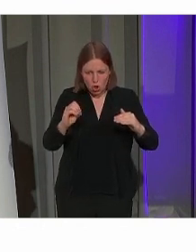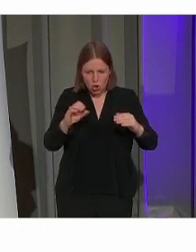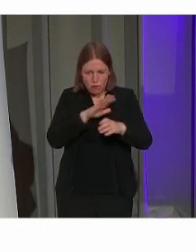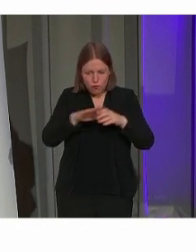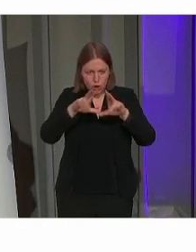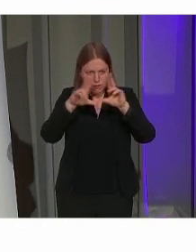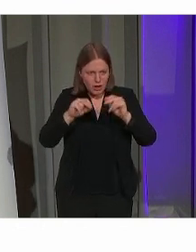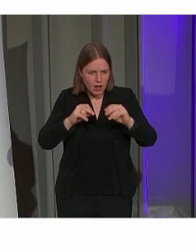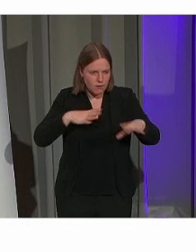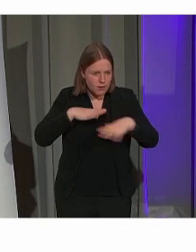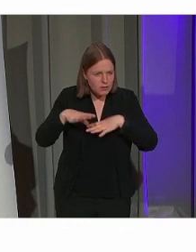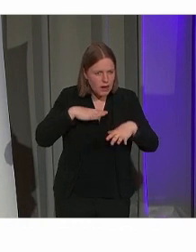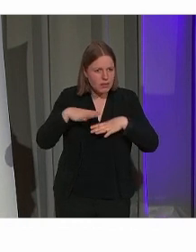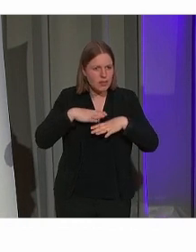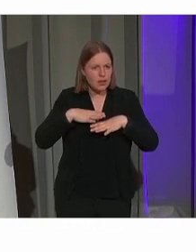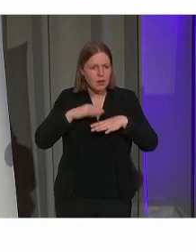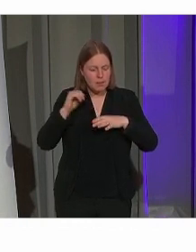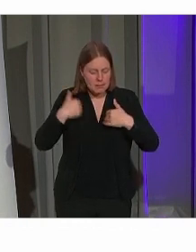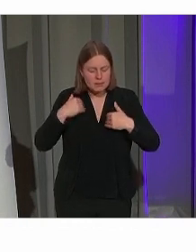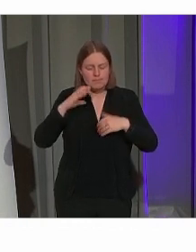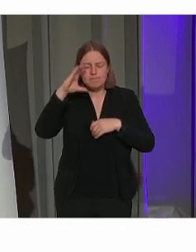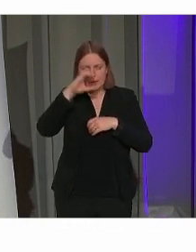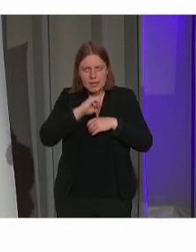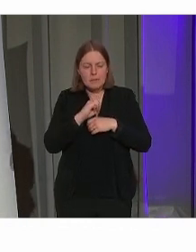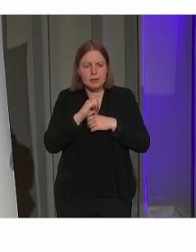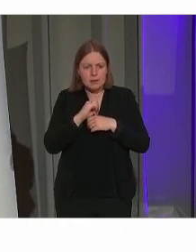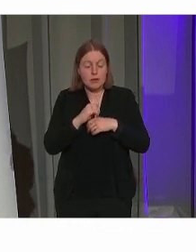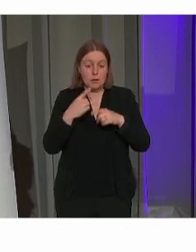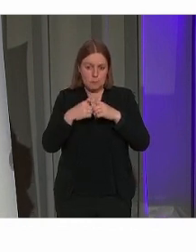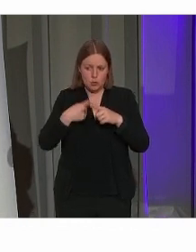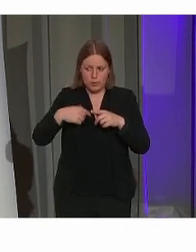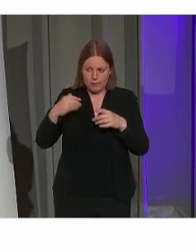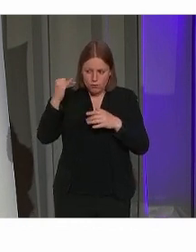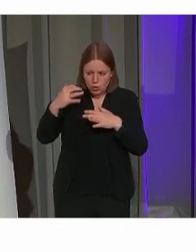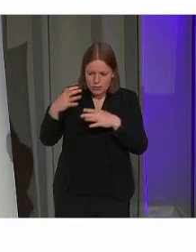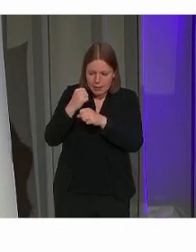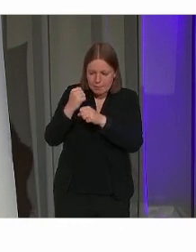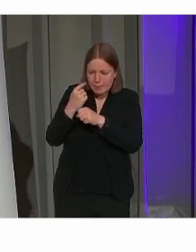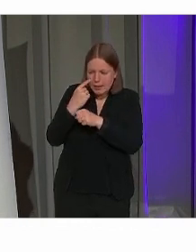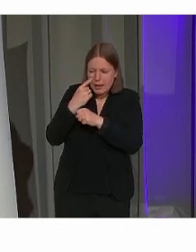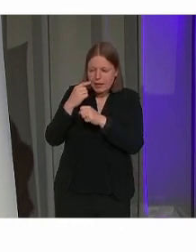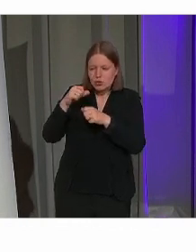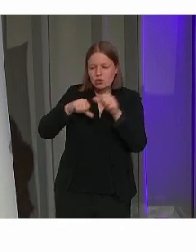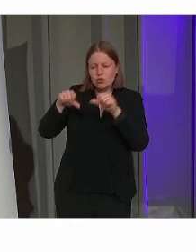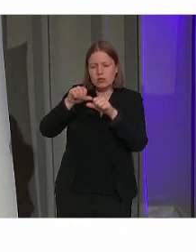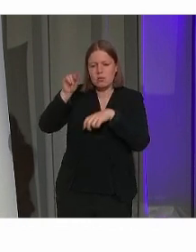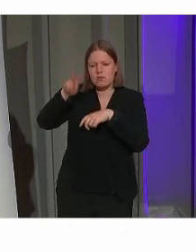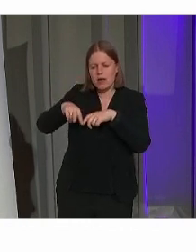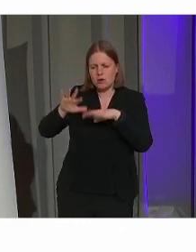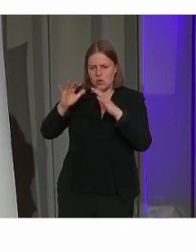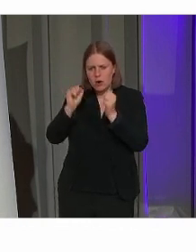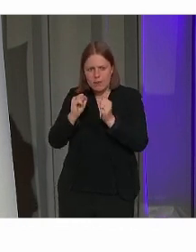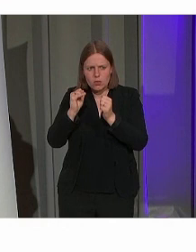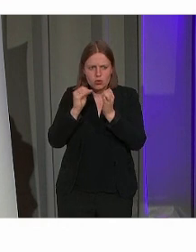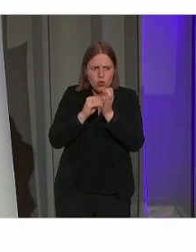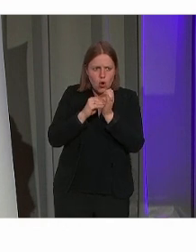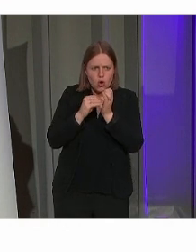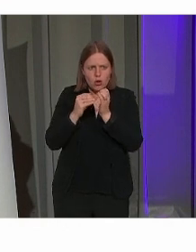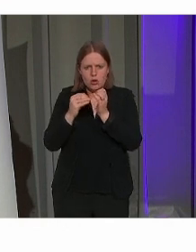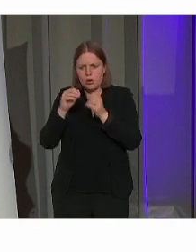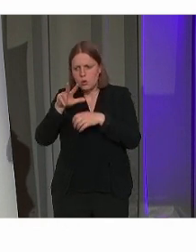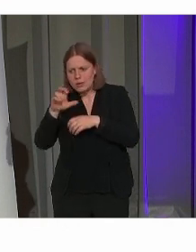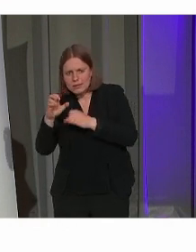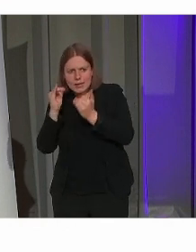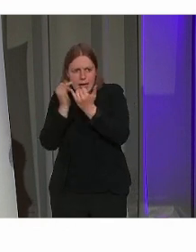beleefd worden en de essentie kan gevat worden. En zijn we nu ook samen met Toerisme Vlaanderen aan het investeren om een aantal laatste aanpassingen te doen aan sanitair,